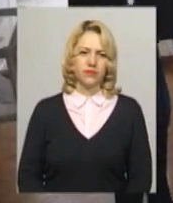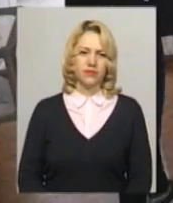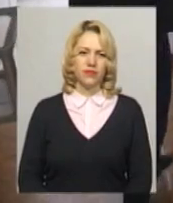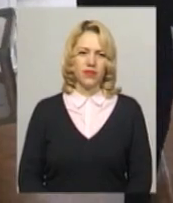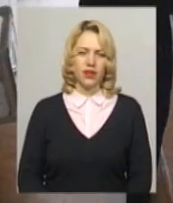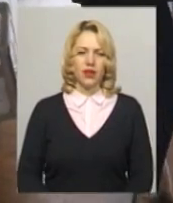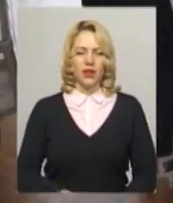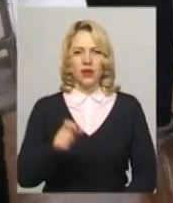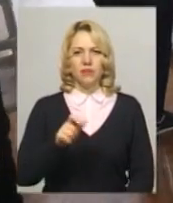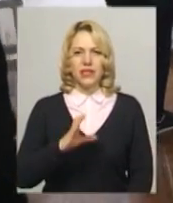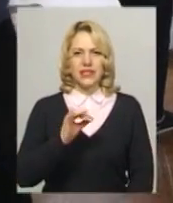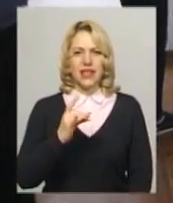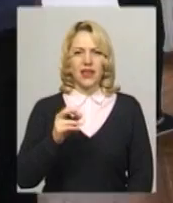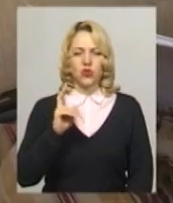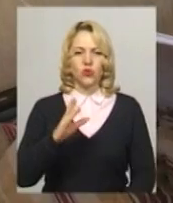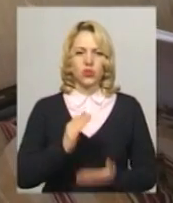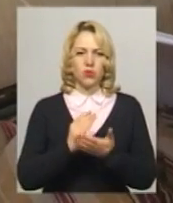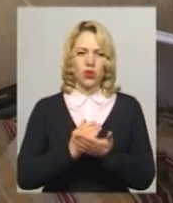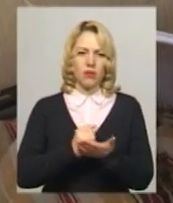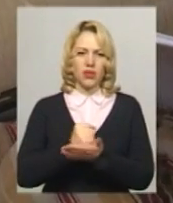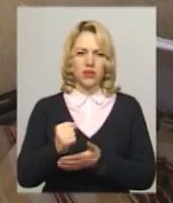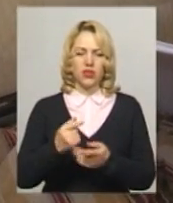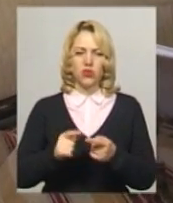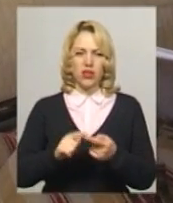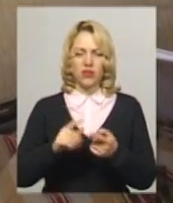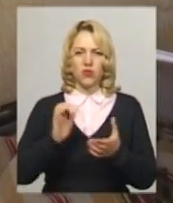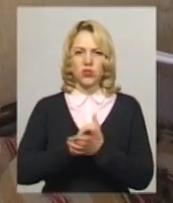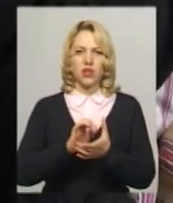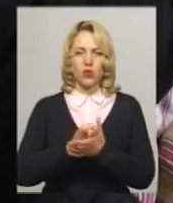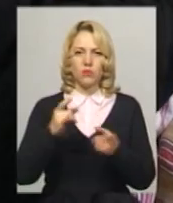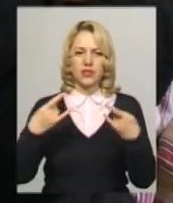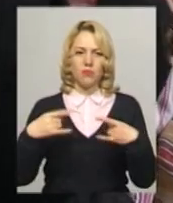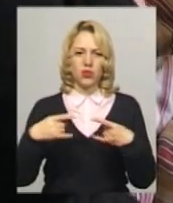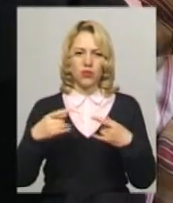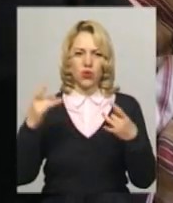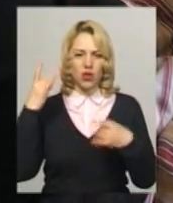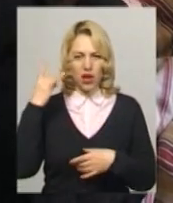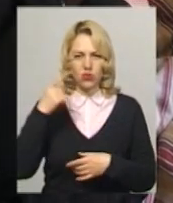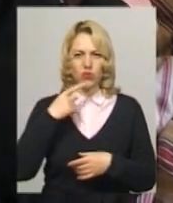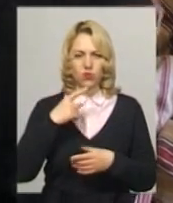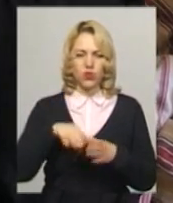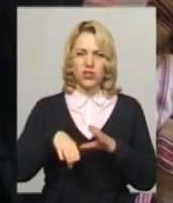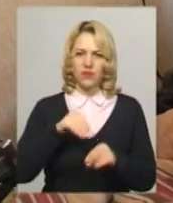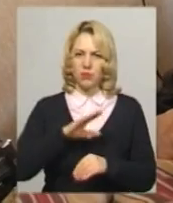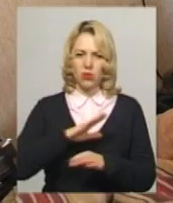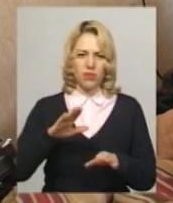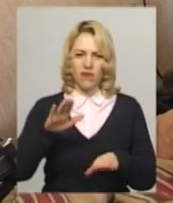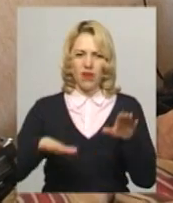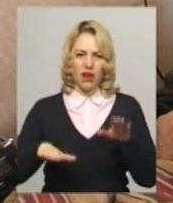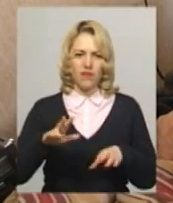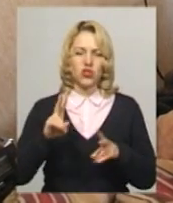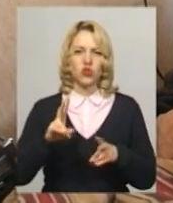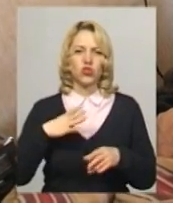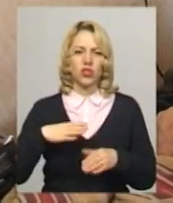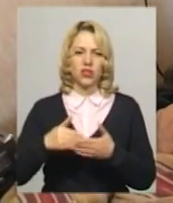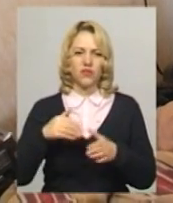Пацієнт Володимир Середюк із програмами кандидатів у президенти ознайомивався по телевізору та радіо. Каже, із вибором не вагався. Чого очікуєте